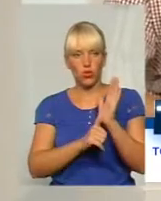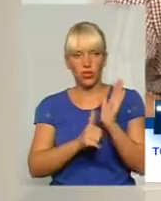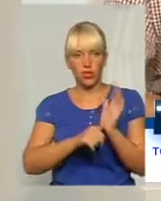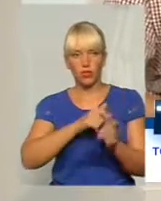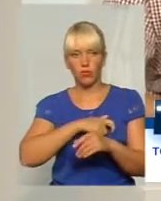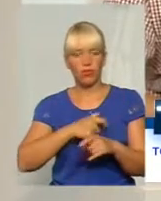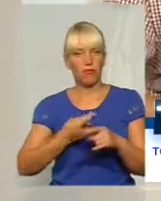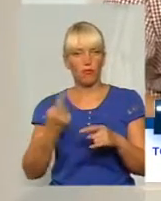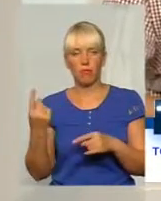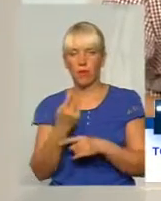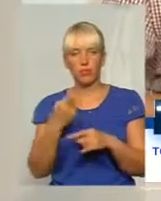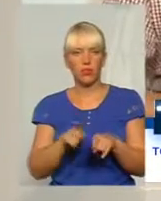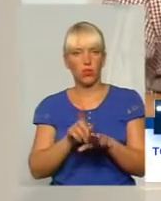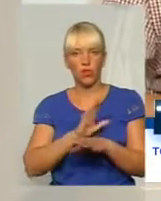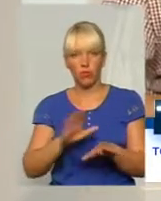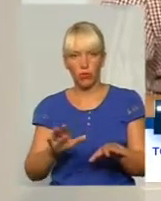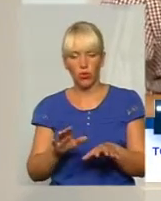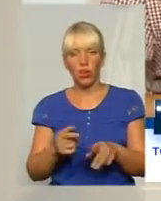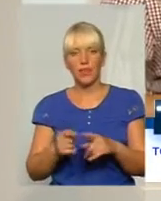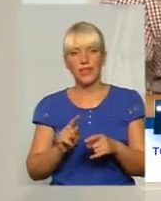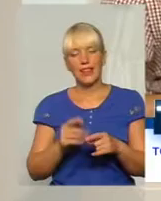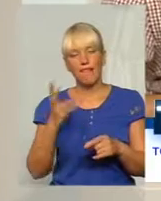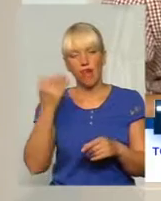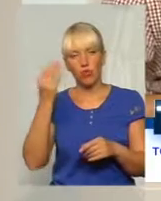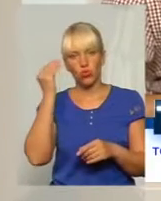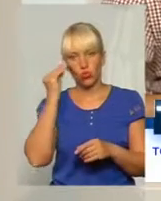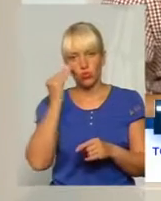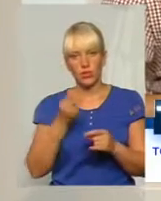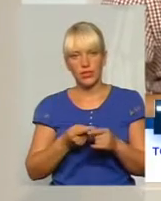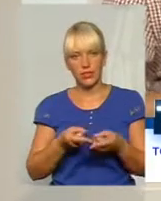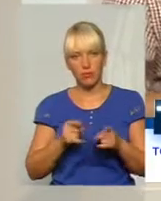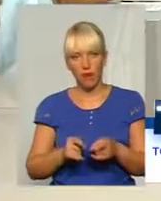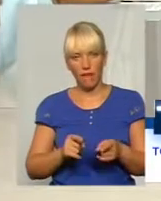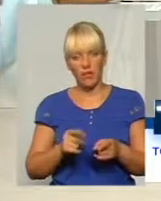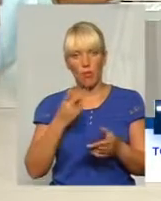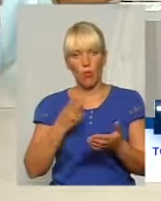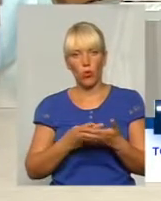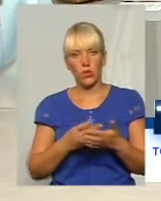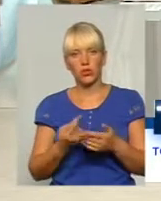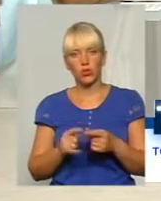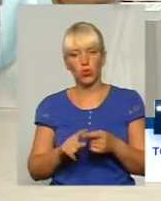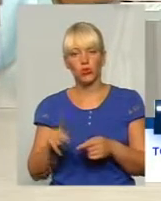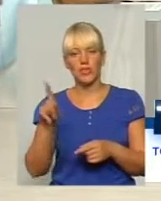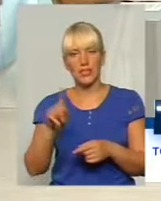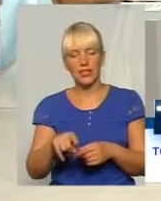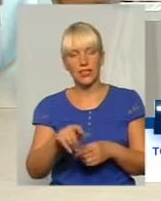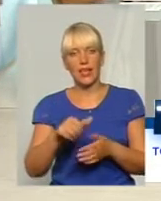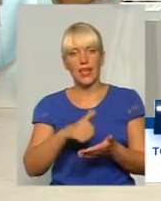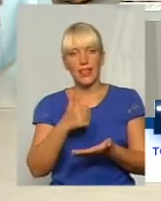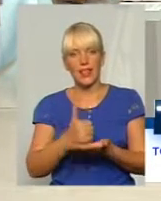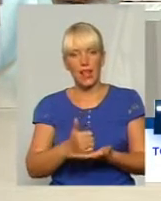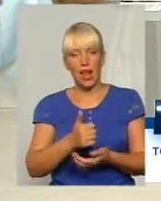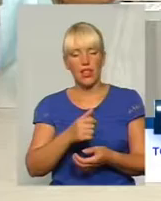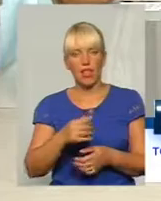такого ще не було. На вашу думку, це справді показник того, що все ж таки там генеральна прокуратура чи